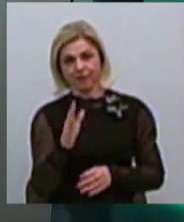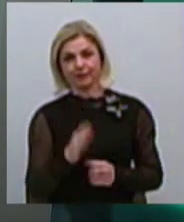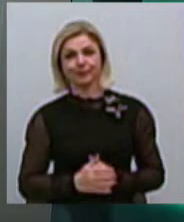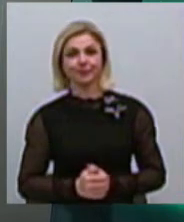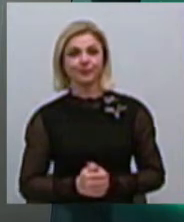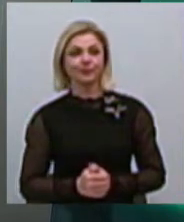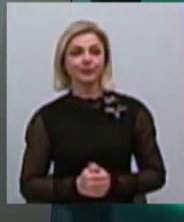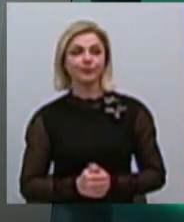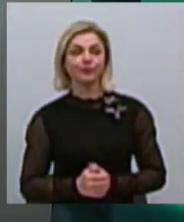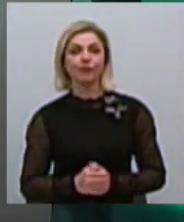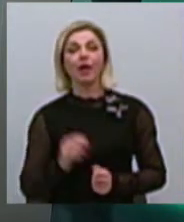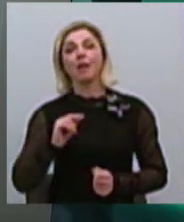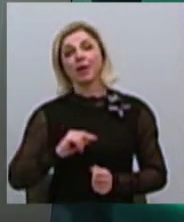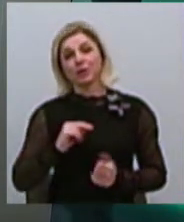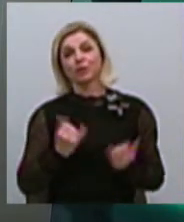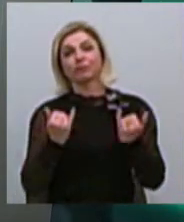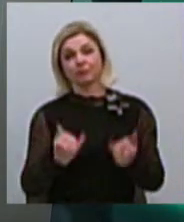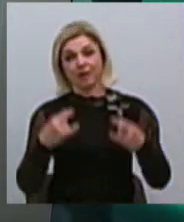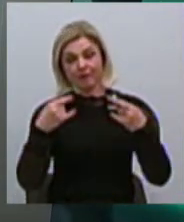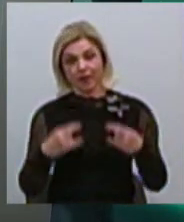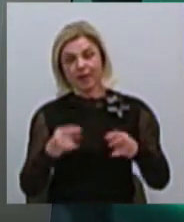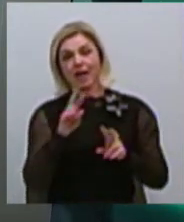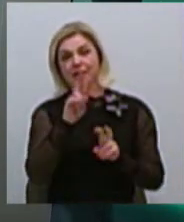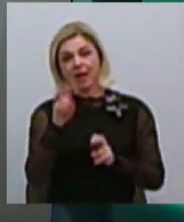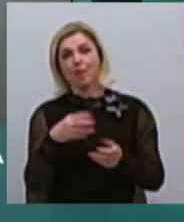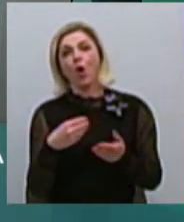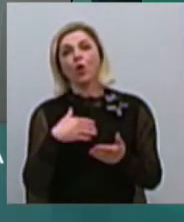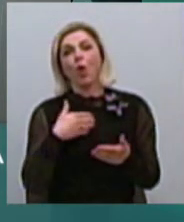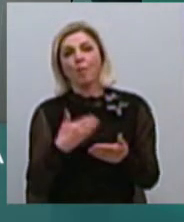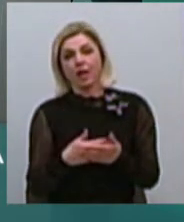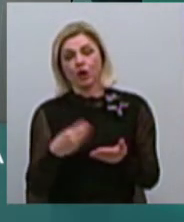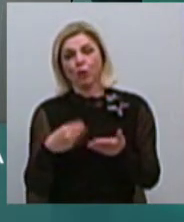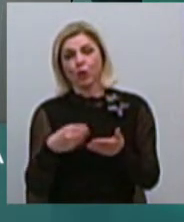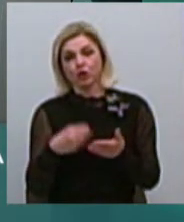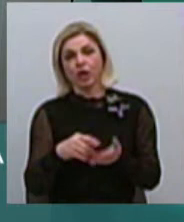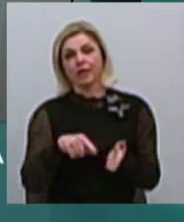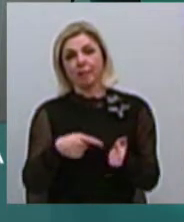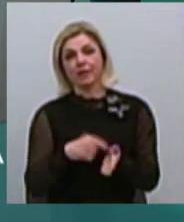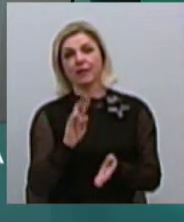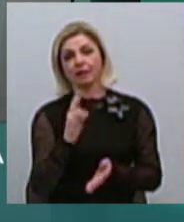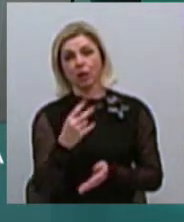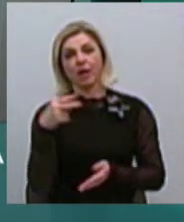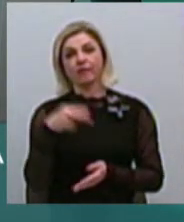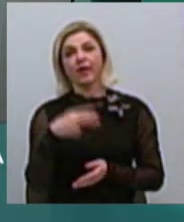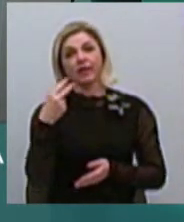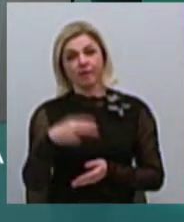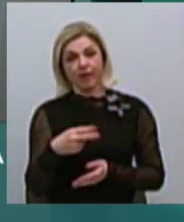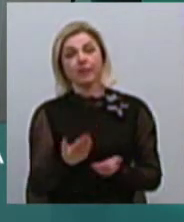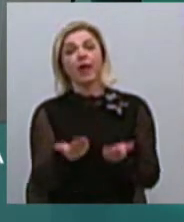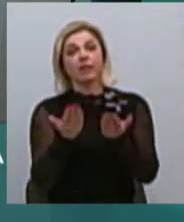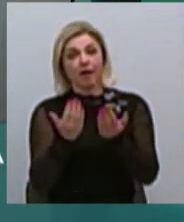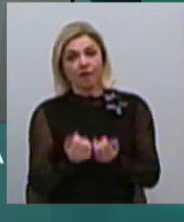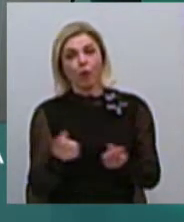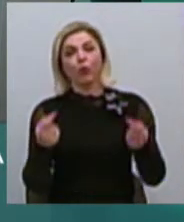Нагадую, це тема днями. Працюємо в прямому ефірі. Тема нашого ефіру – громадський бюджет міста Миколаїві 2020. Друзі, давайте уточнимо.